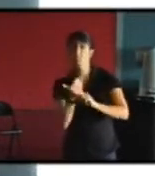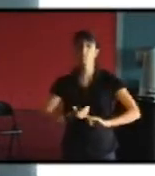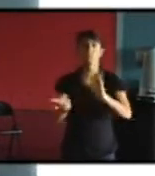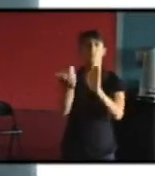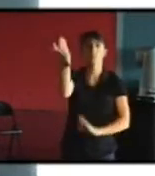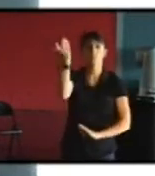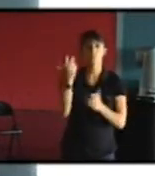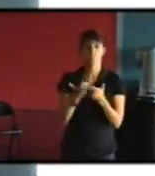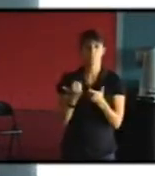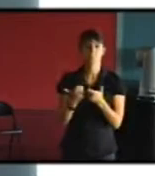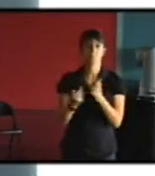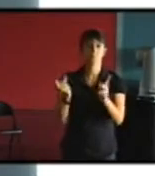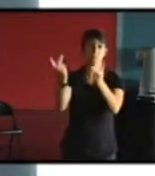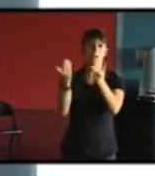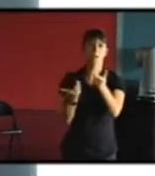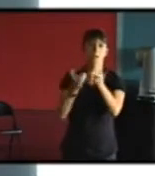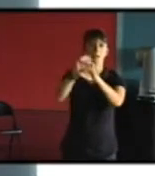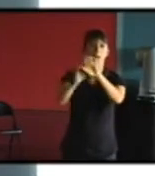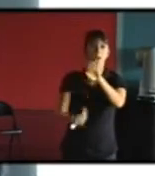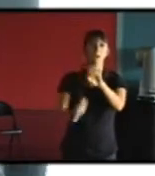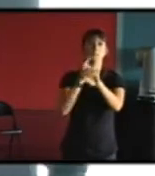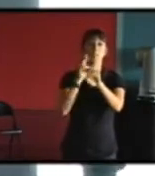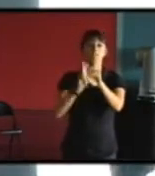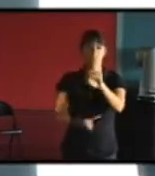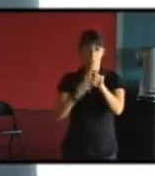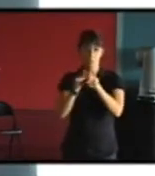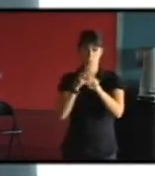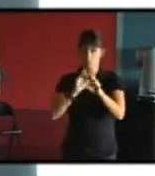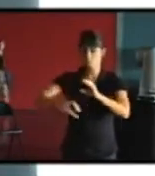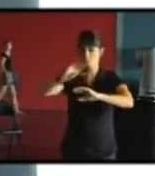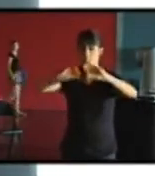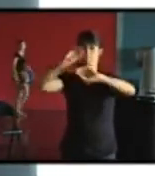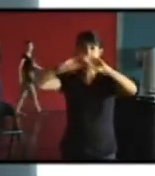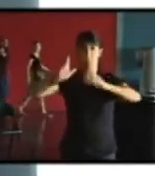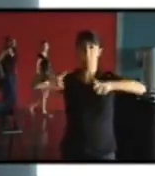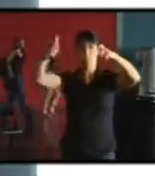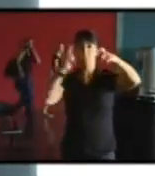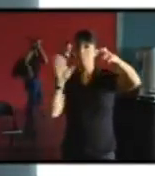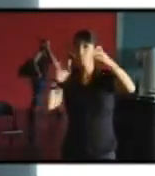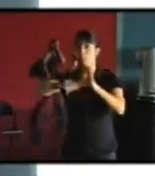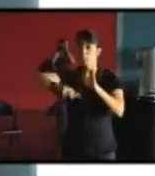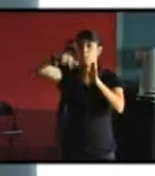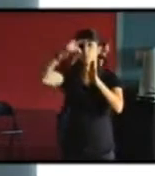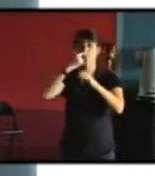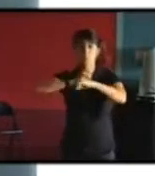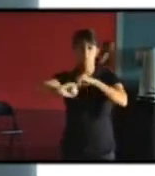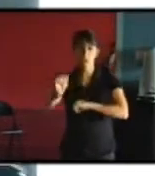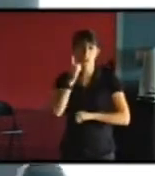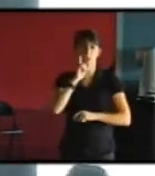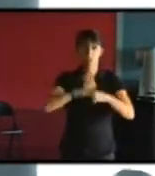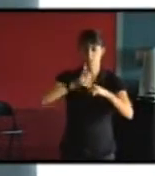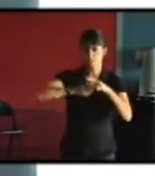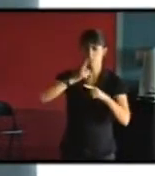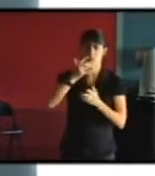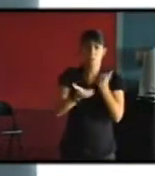souvent parasiter d'ailleurs au détriment de la qualité des logements puisque du coup ils sont mal ventilés mal éclairés enfin bon tout ça ça